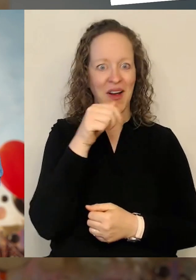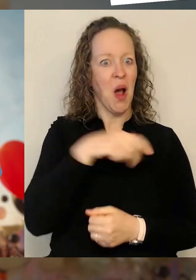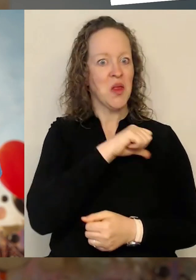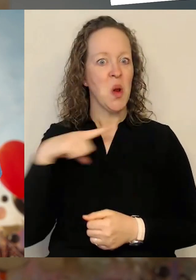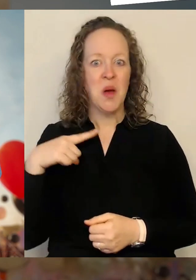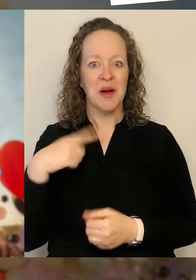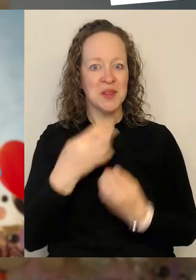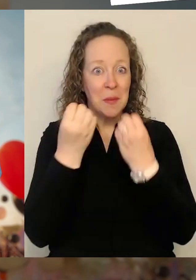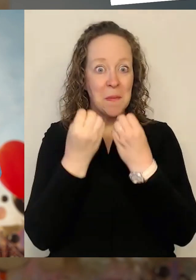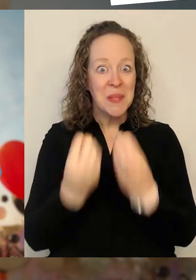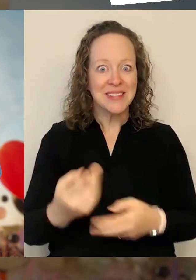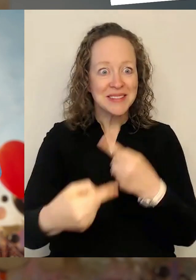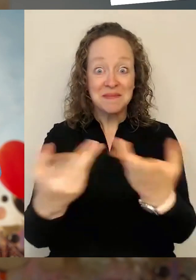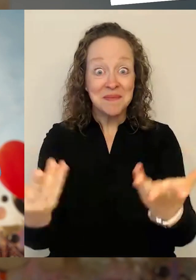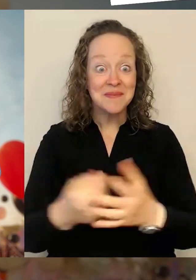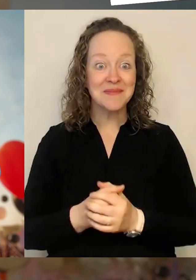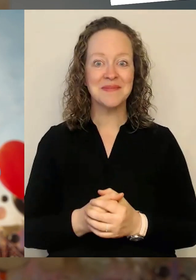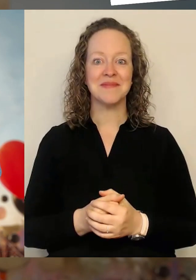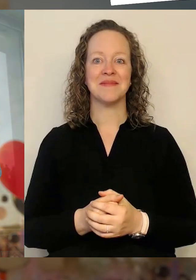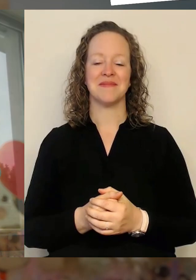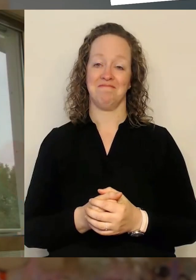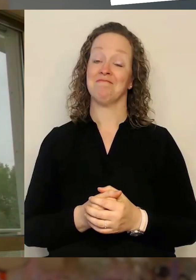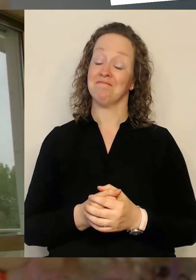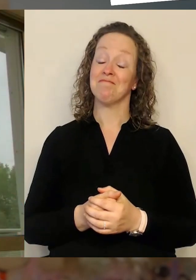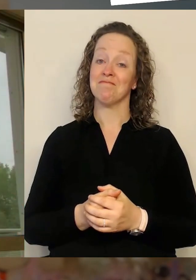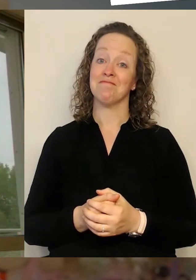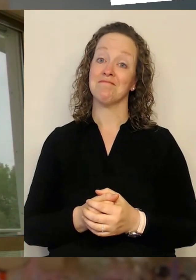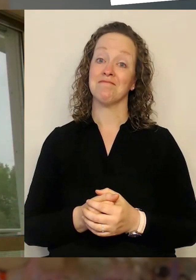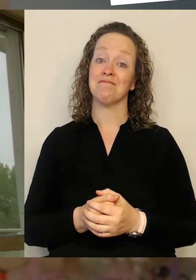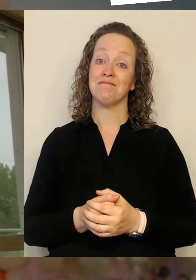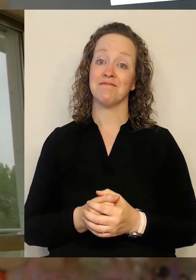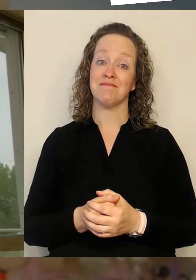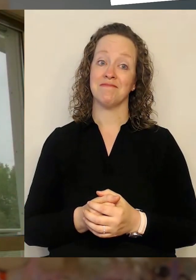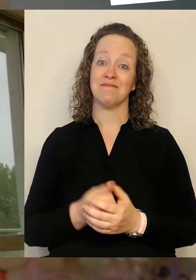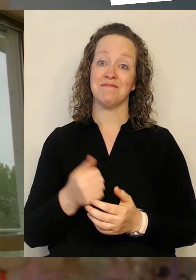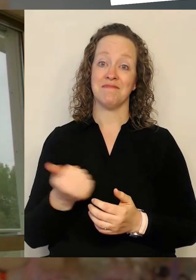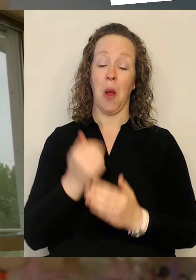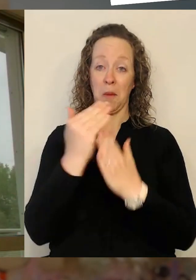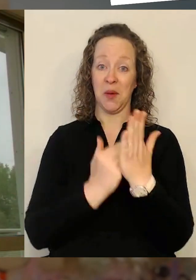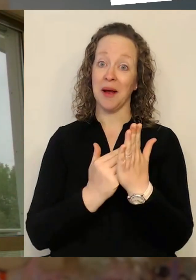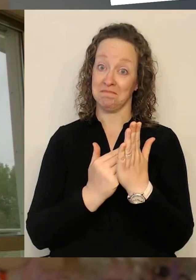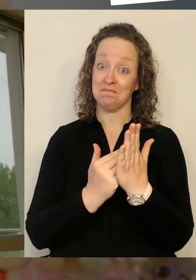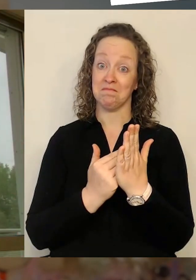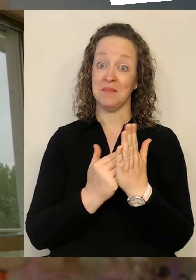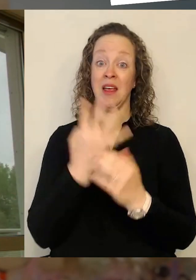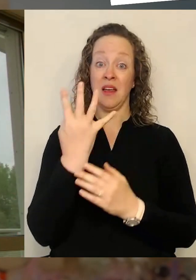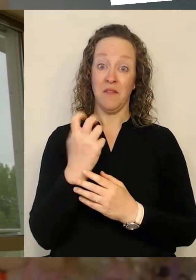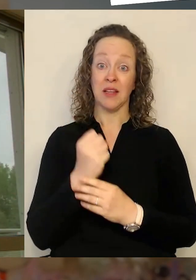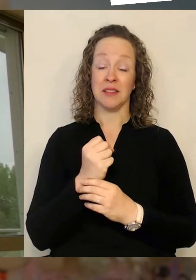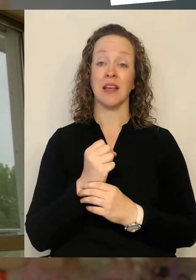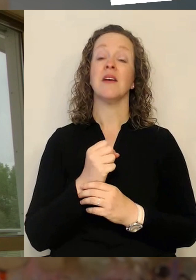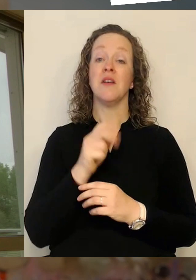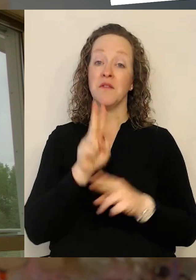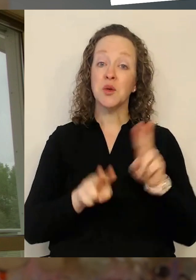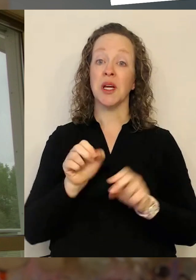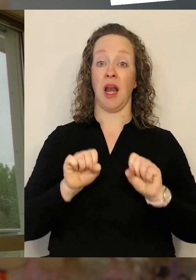Digitaltag? Ja, haben tatsächlich ein Bundesprogramm zusammengestellt mit über 40 Aktivitäten und